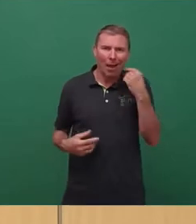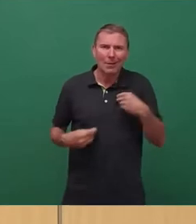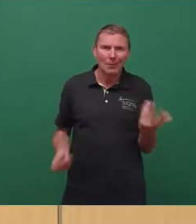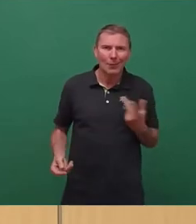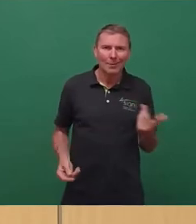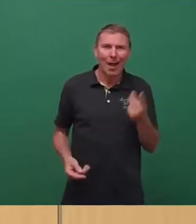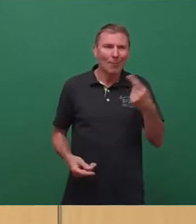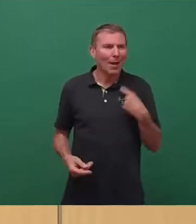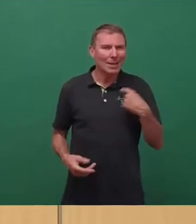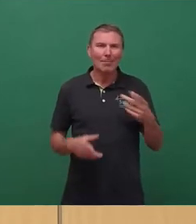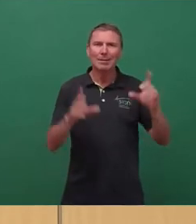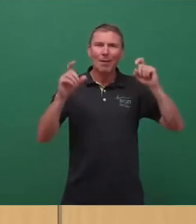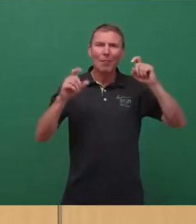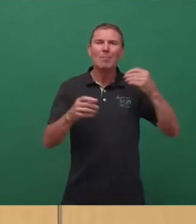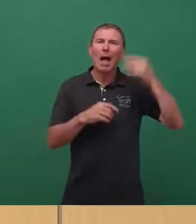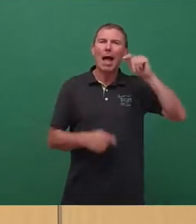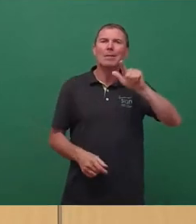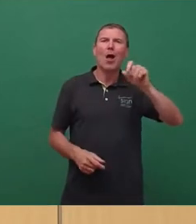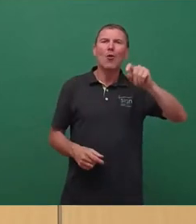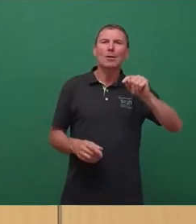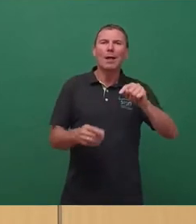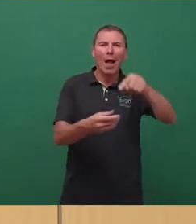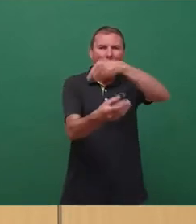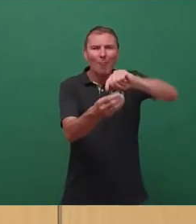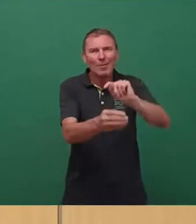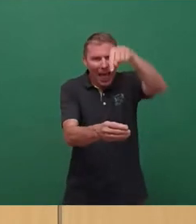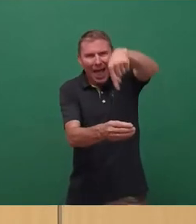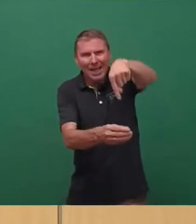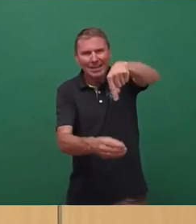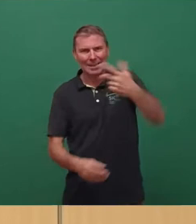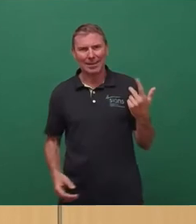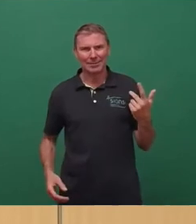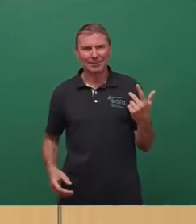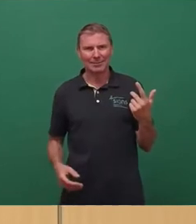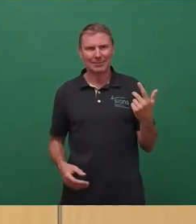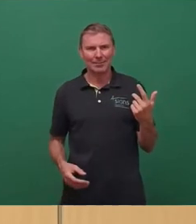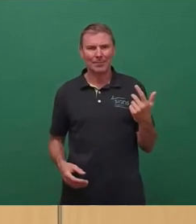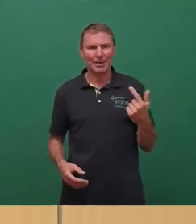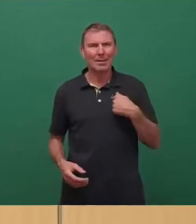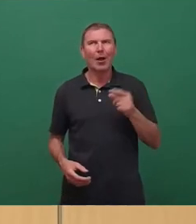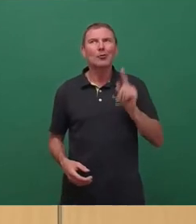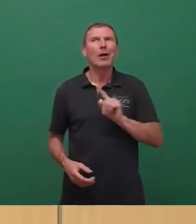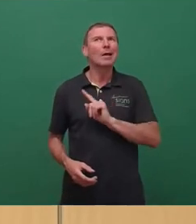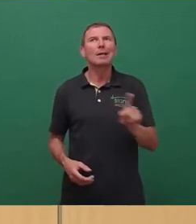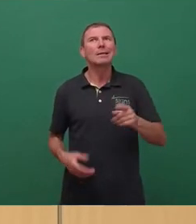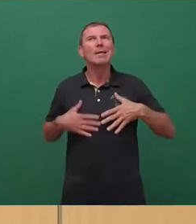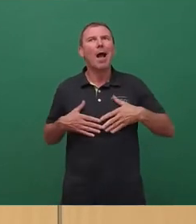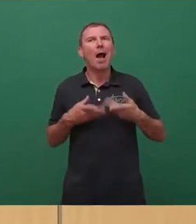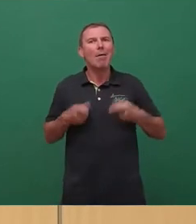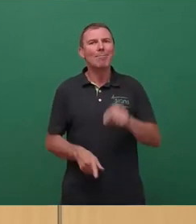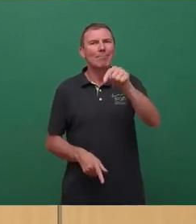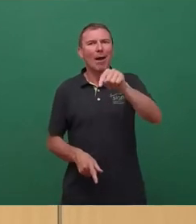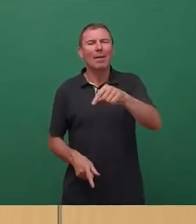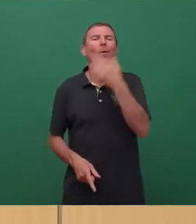Foto mit Herrn Löser im Brunnen, wir sollen ja im Brunnen nicht baden, wie ich gelesen habe. Es war kein Wasser drin,